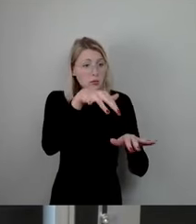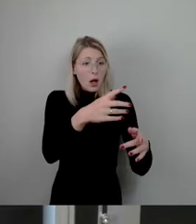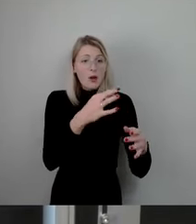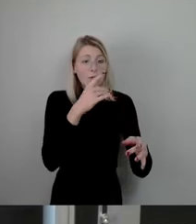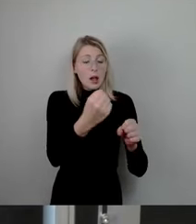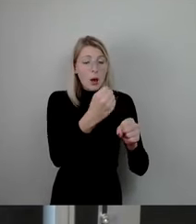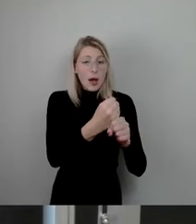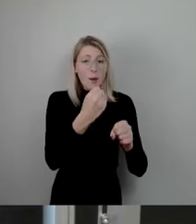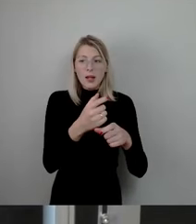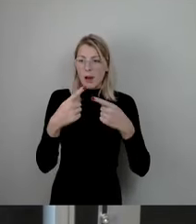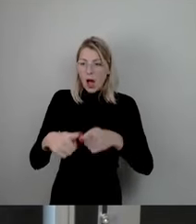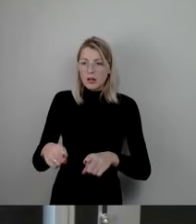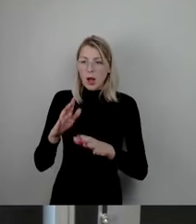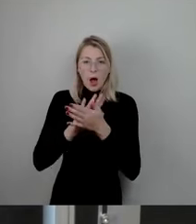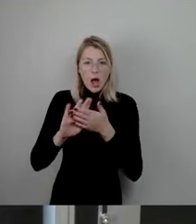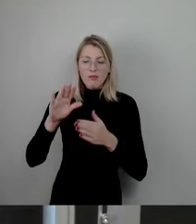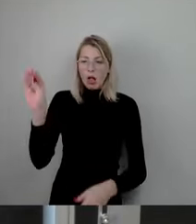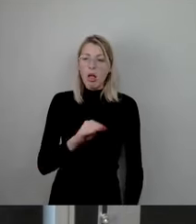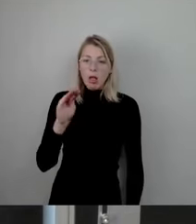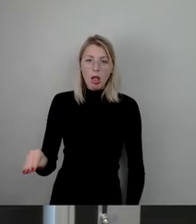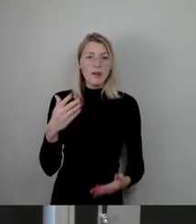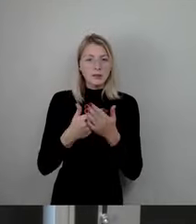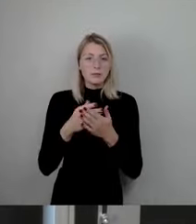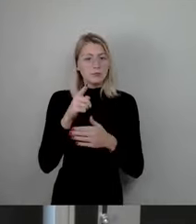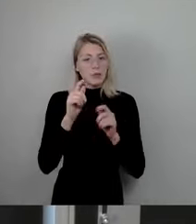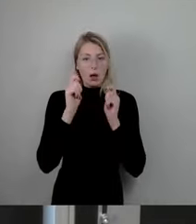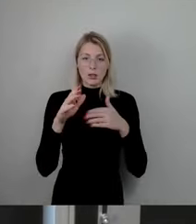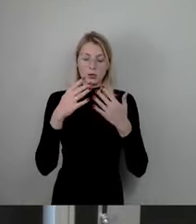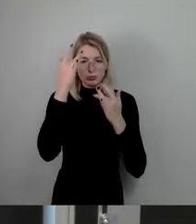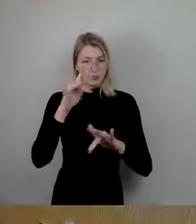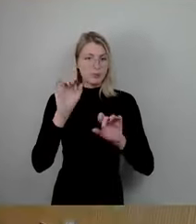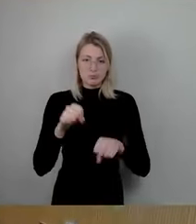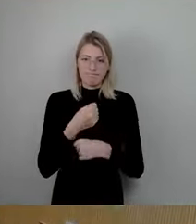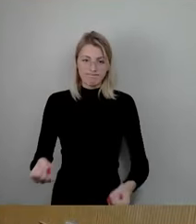andere vernachlässigen Sie. Und deswegen können wir diesem Antrag so nicht zustimmen. Danke.